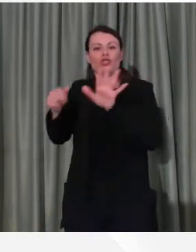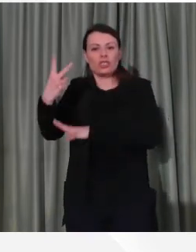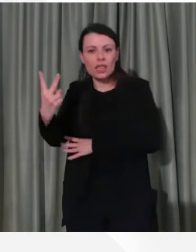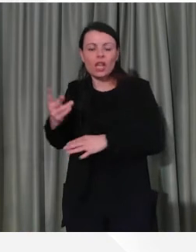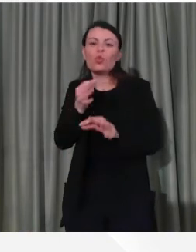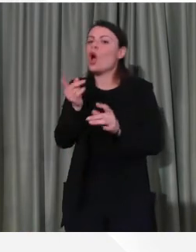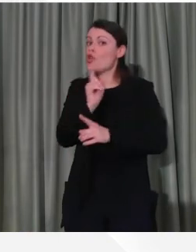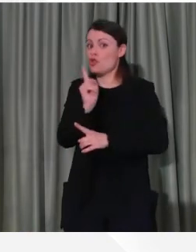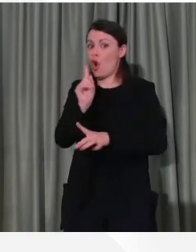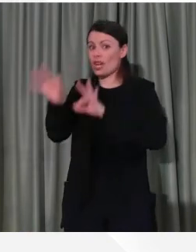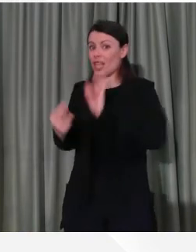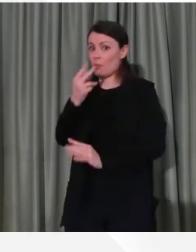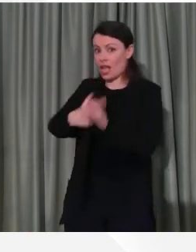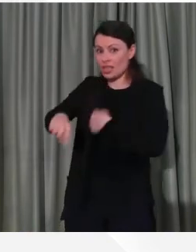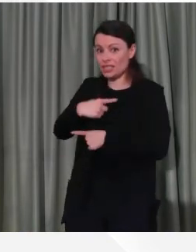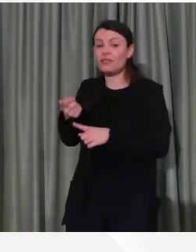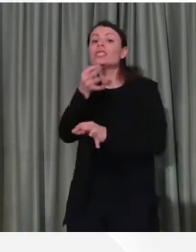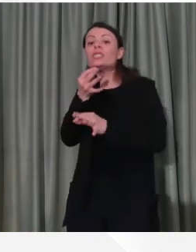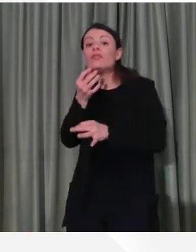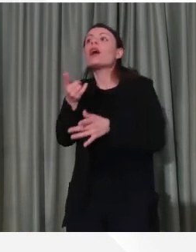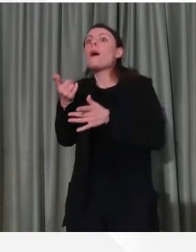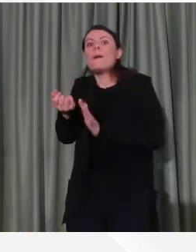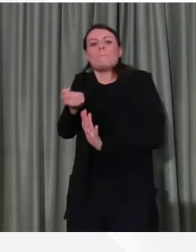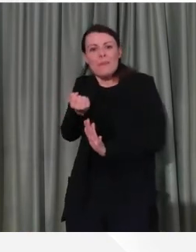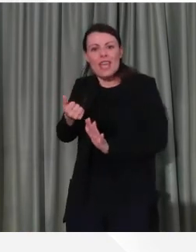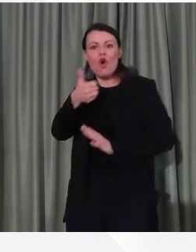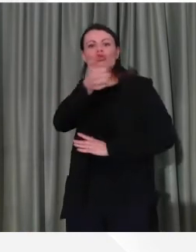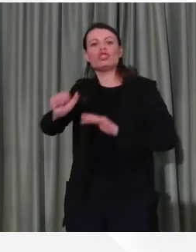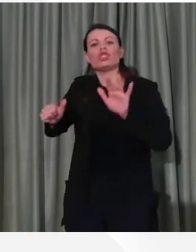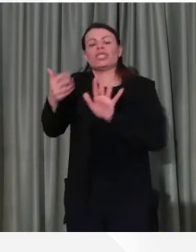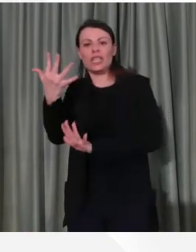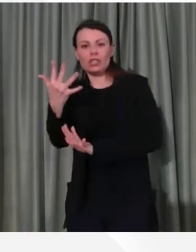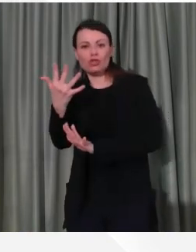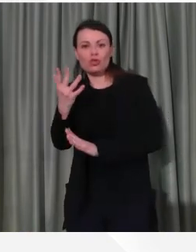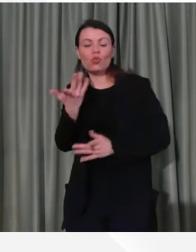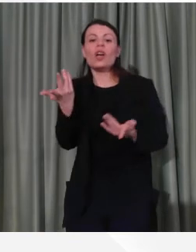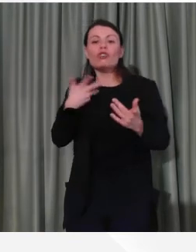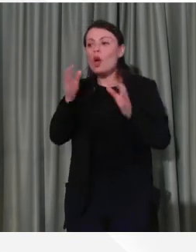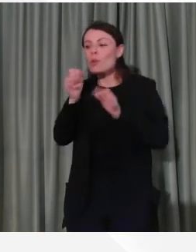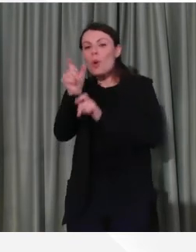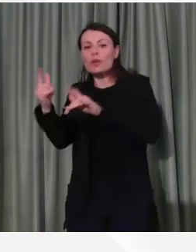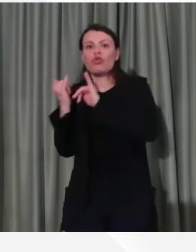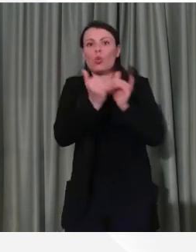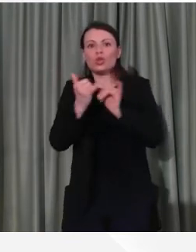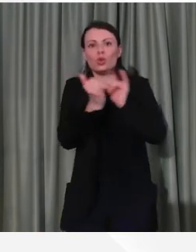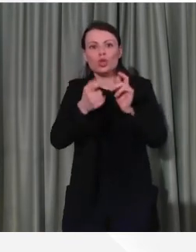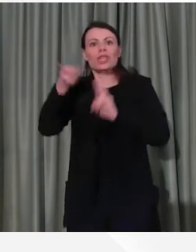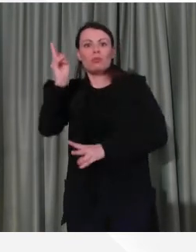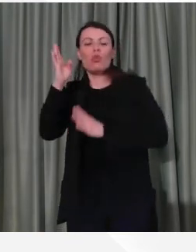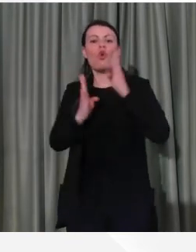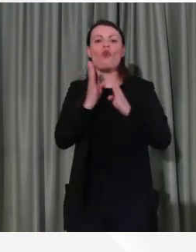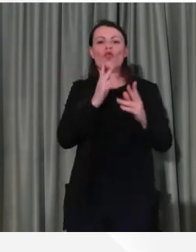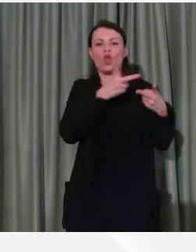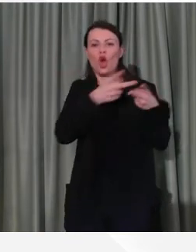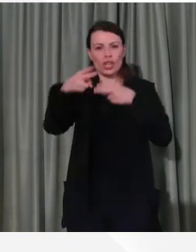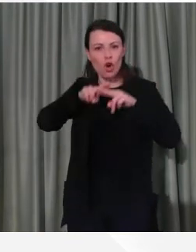165, quindi abbiamo avuto più dimessi che ricoverati, ieri eravamo a più 44, quindi questo è un